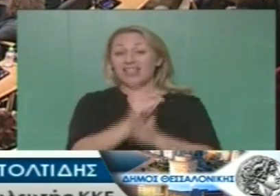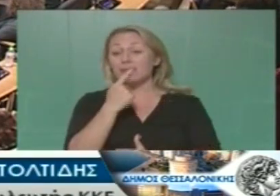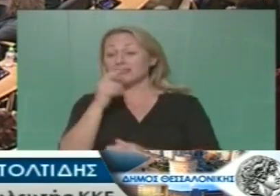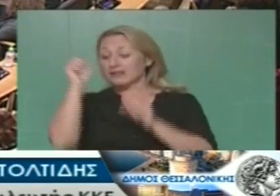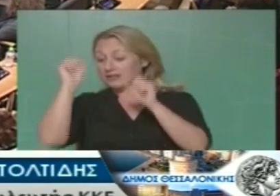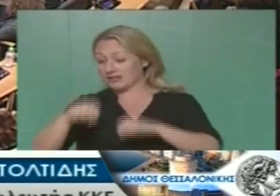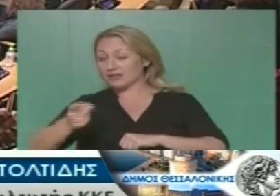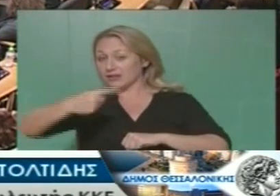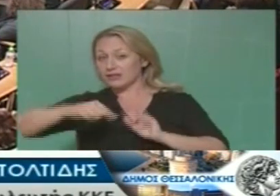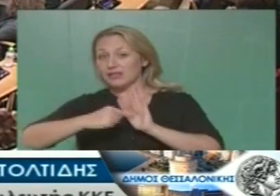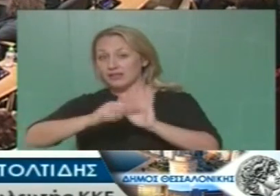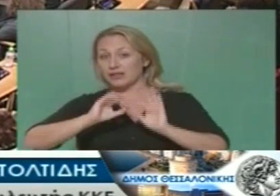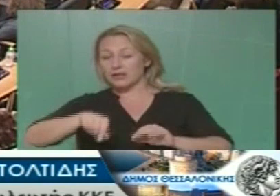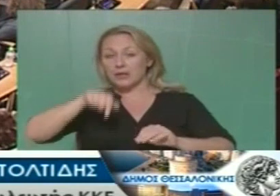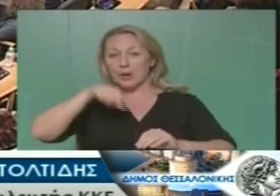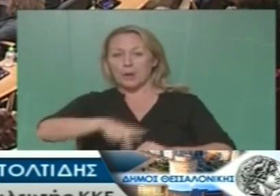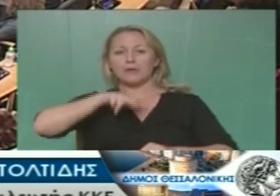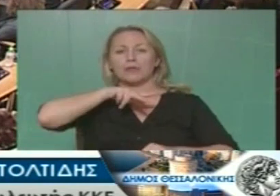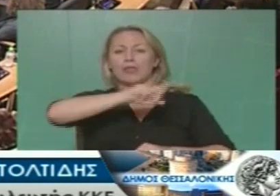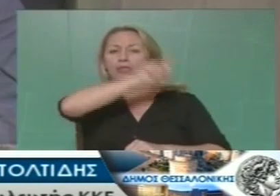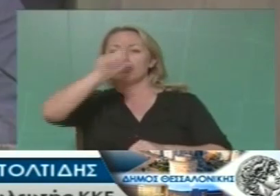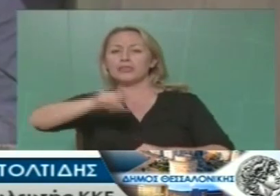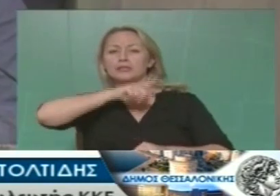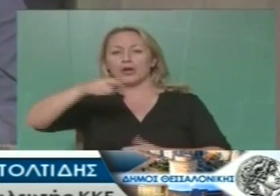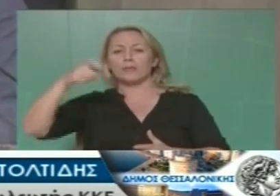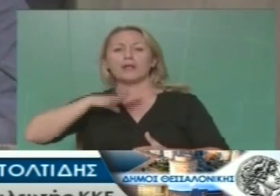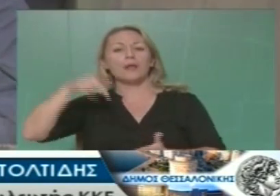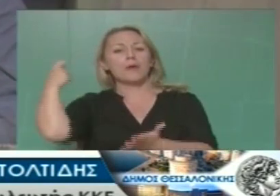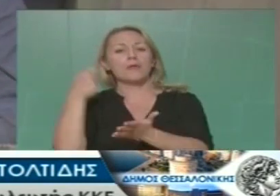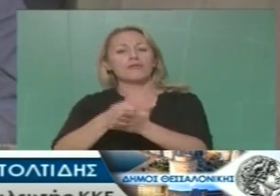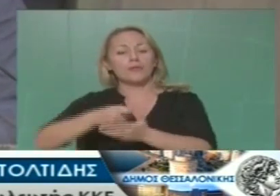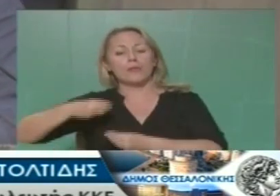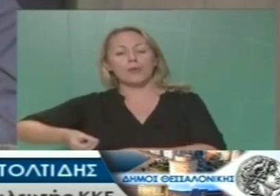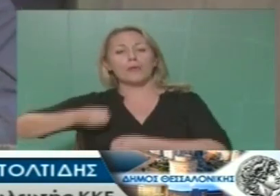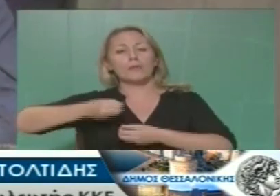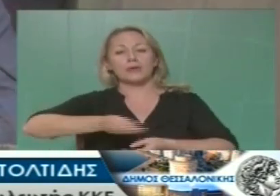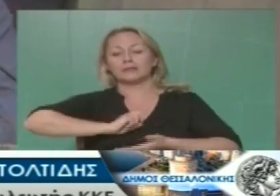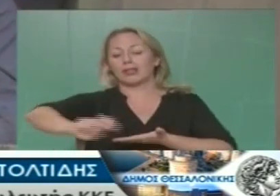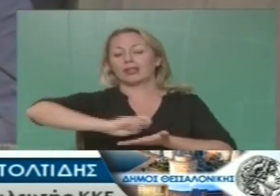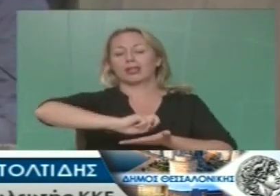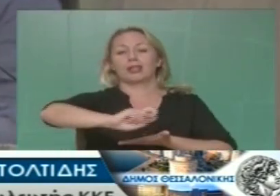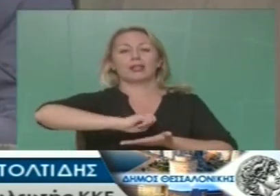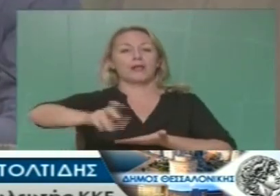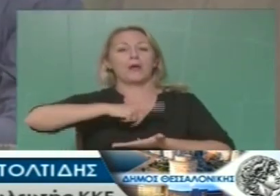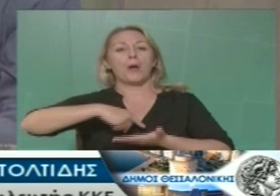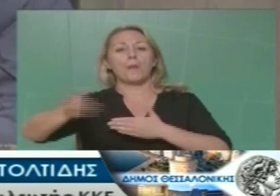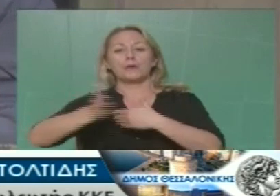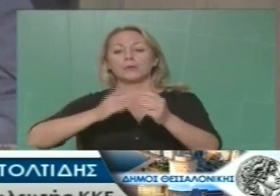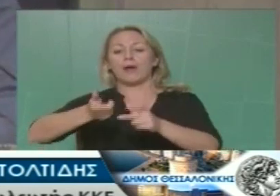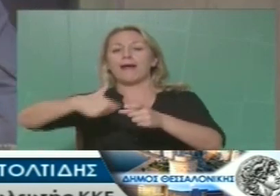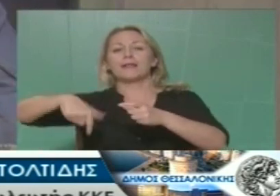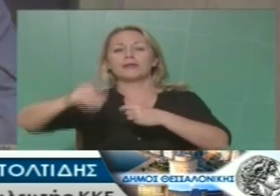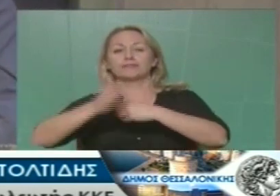ασταμάτητη διοχέτευση δισεκατομμυρίων από τη φορολογία του λαού ως κέρδη σε μεγάλους επιχειρηματικούς κατασκευαστικούς ομίλους και